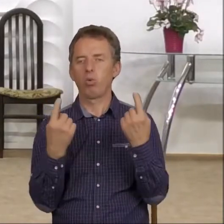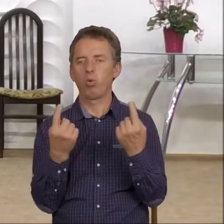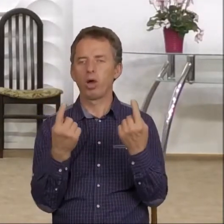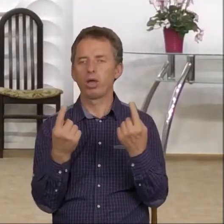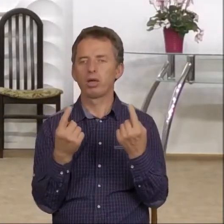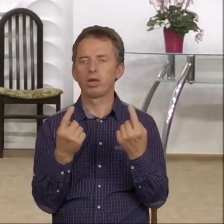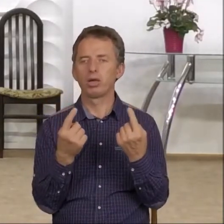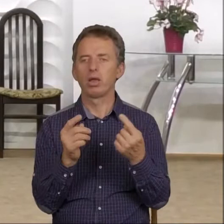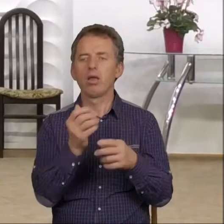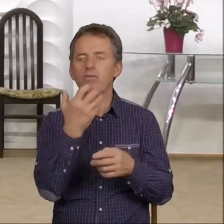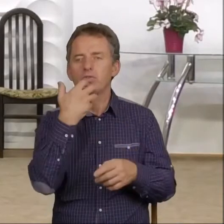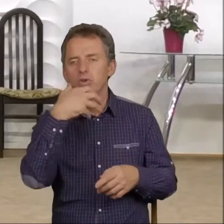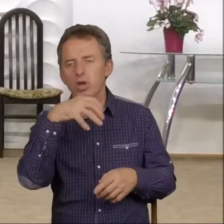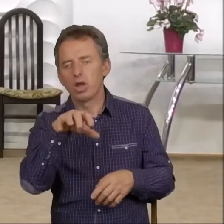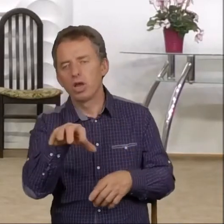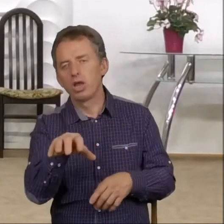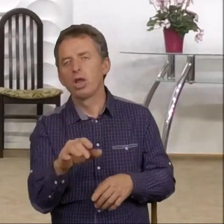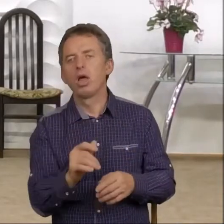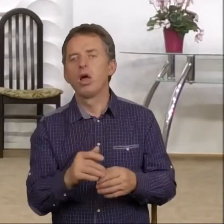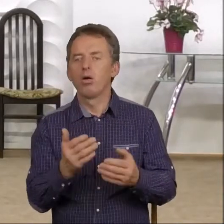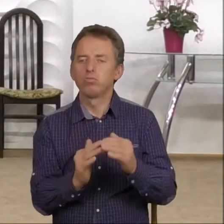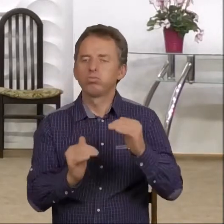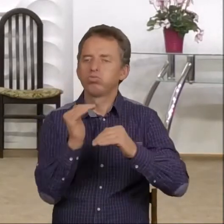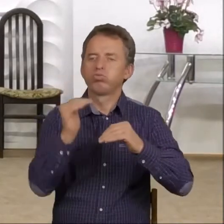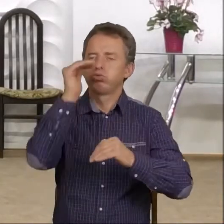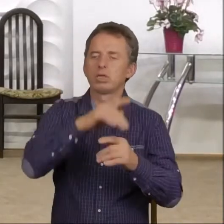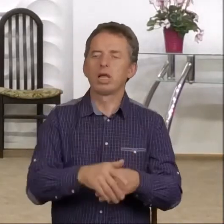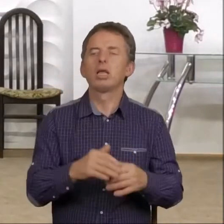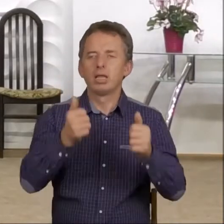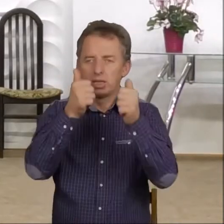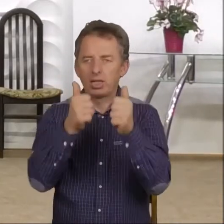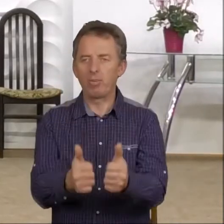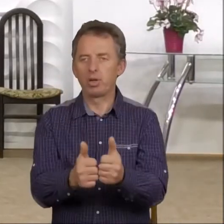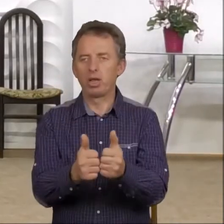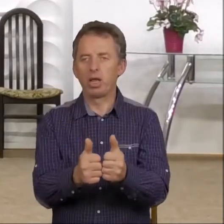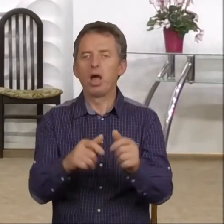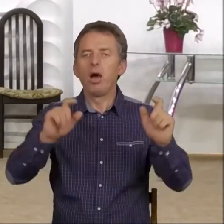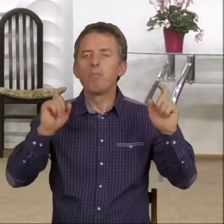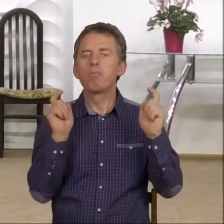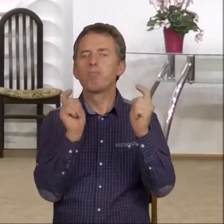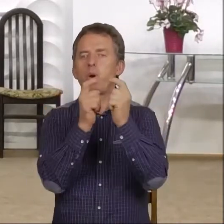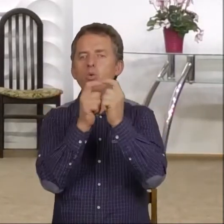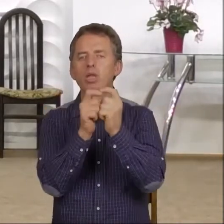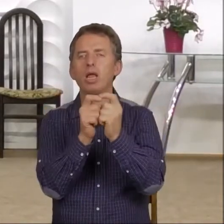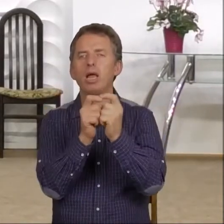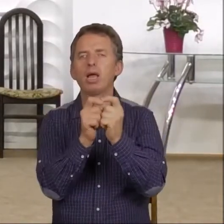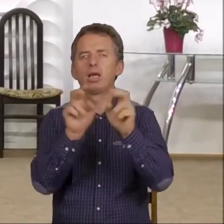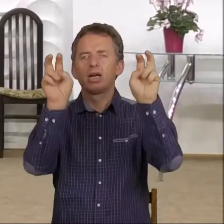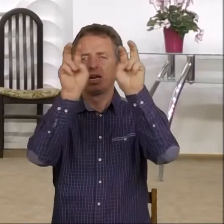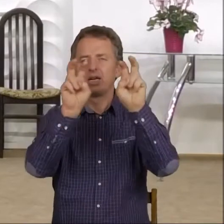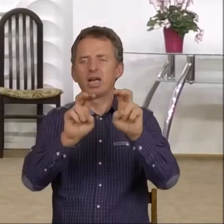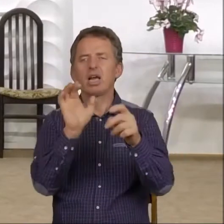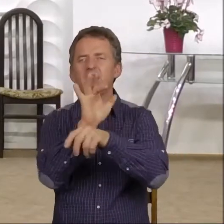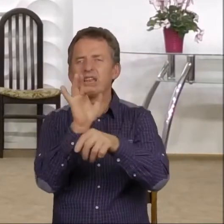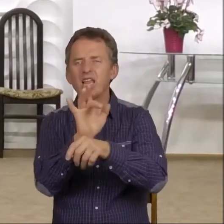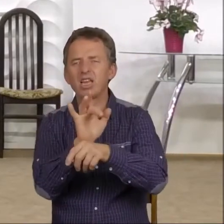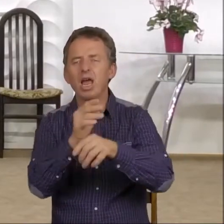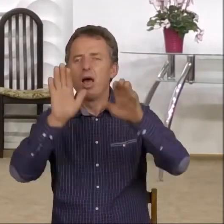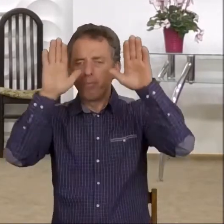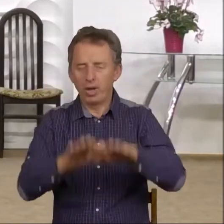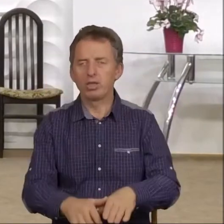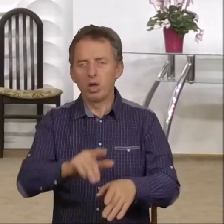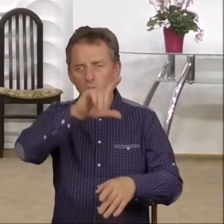wspomnieliśmy wcześniej, tej postępującej destabilizacji osiągnie już punkt krytyczny. I kiedy padnie hasło, że